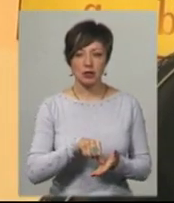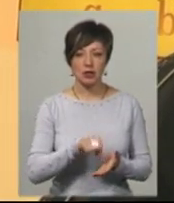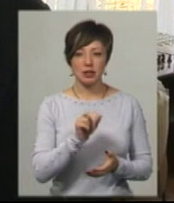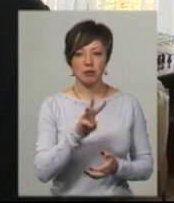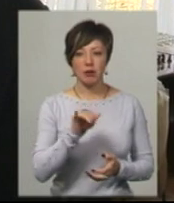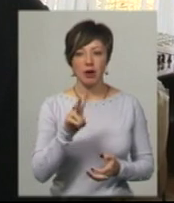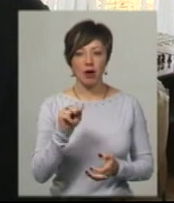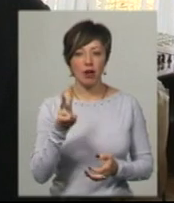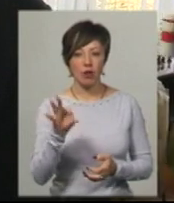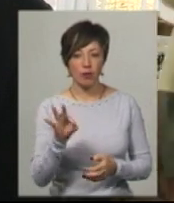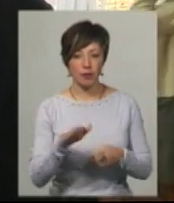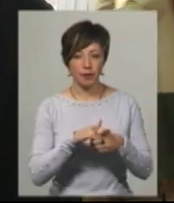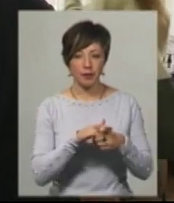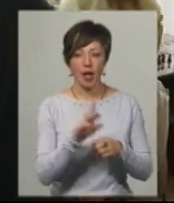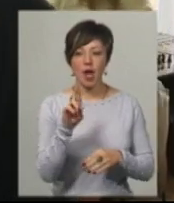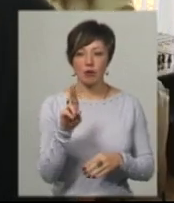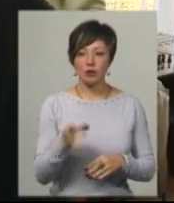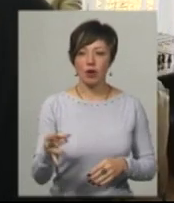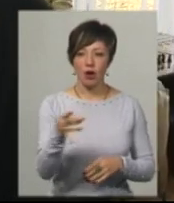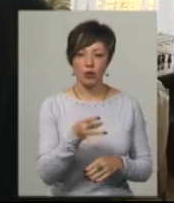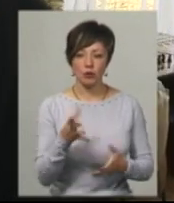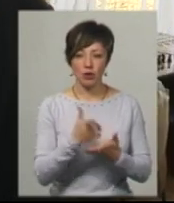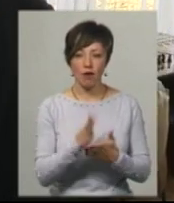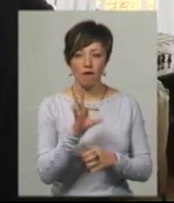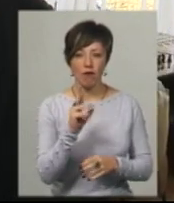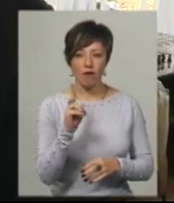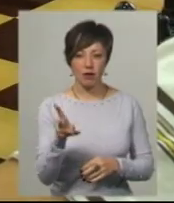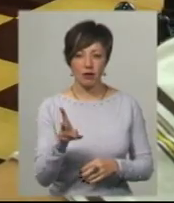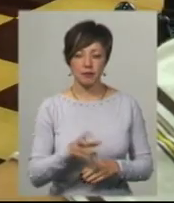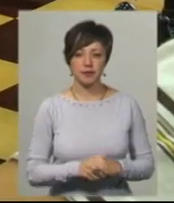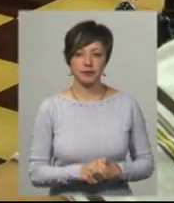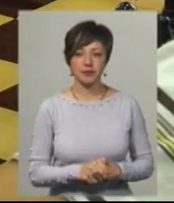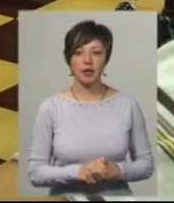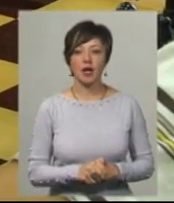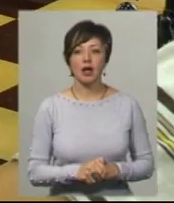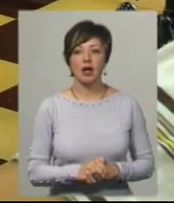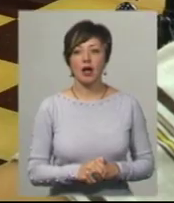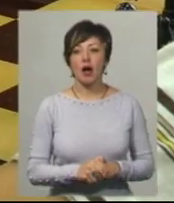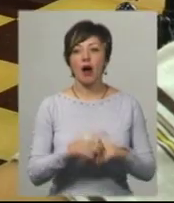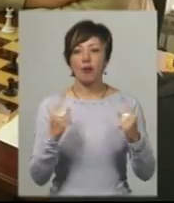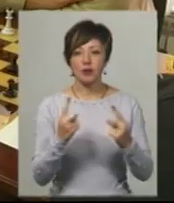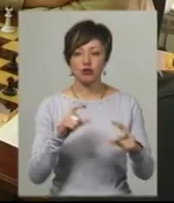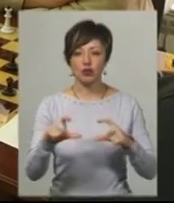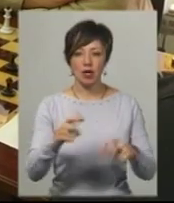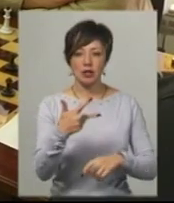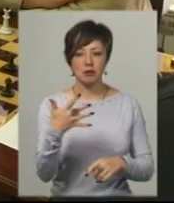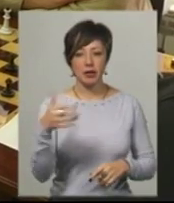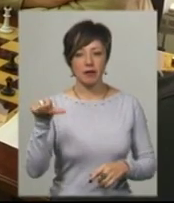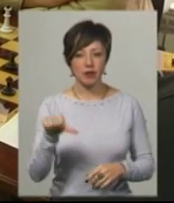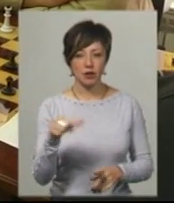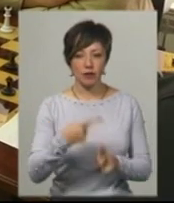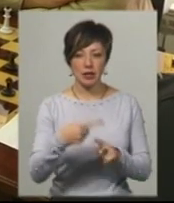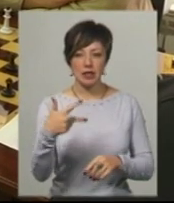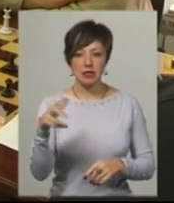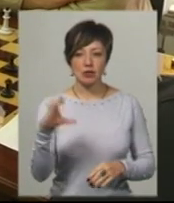Северин. Із Єрмоленецького району Вовк Віктор. Класичний шах грає 35 хвилин з додаванням 30